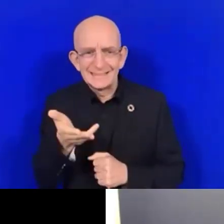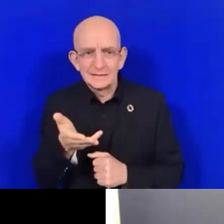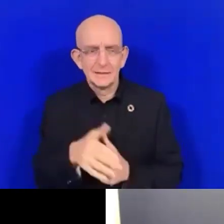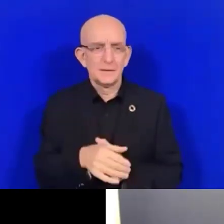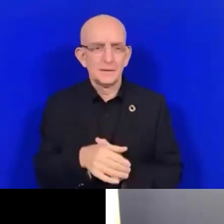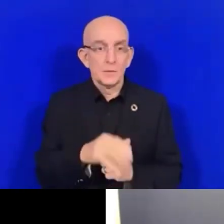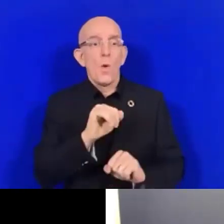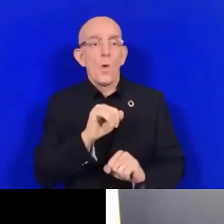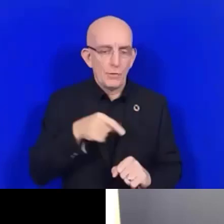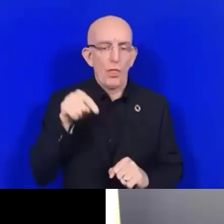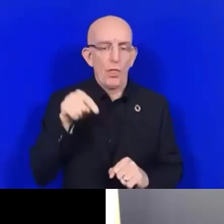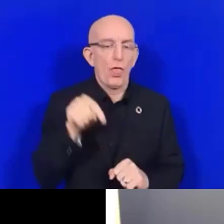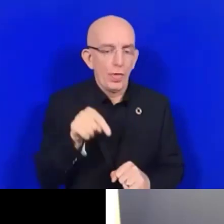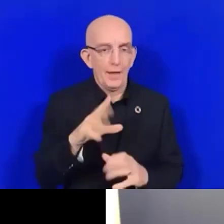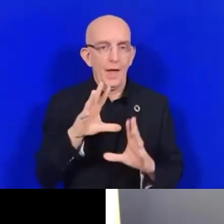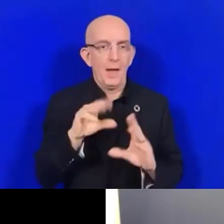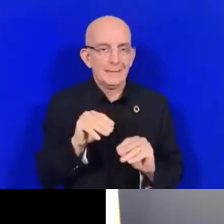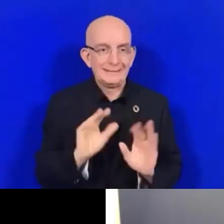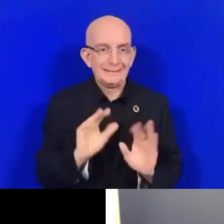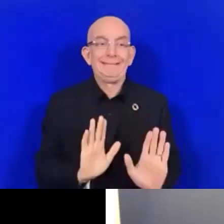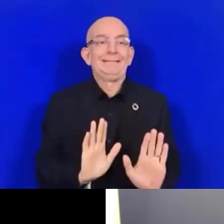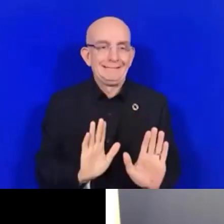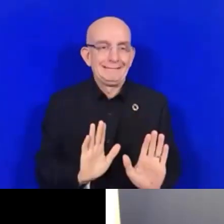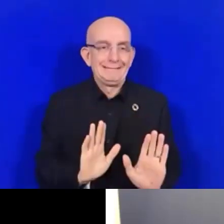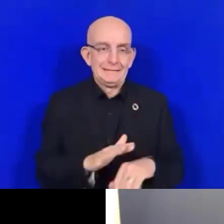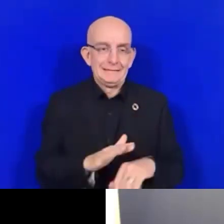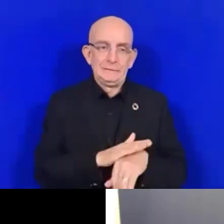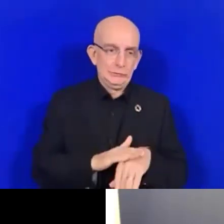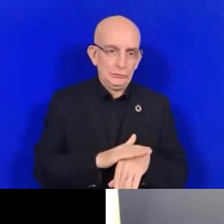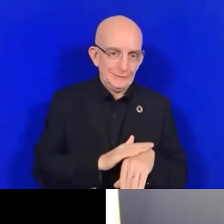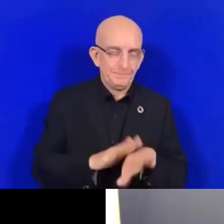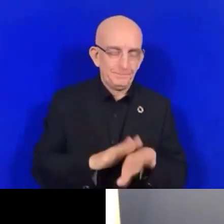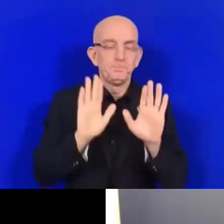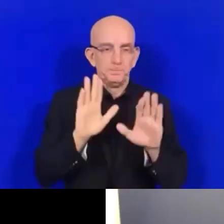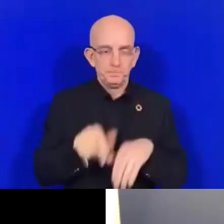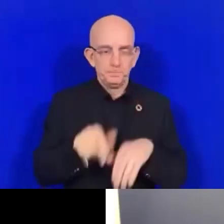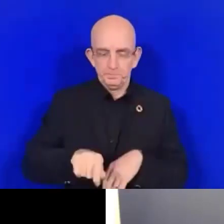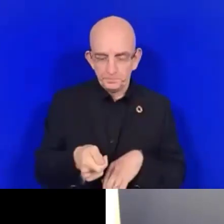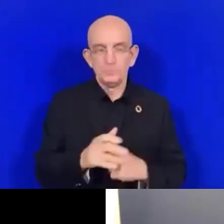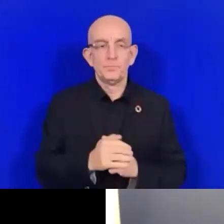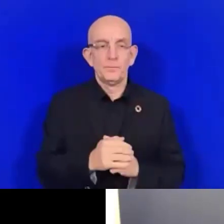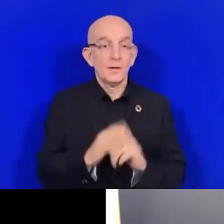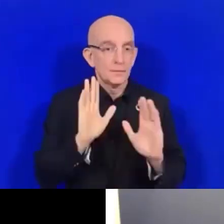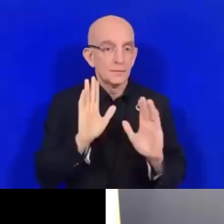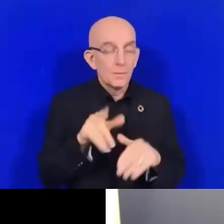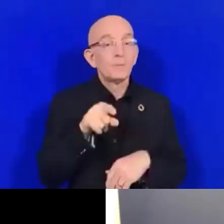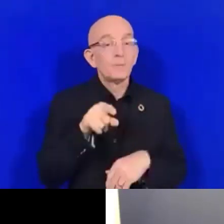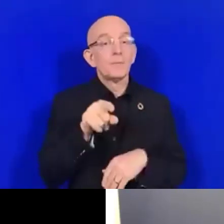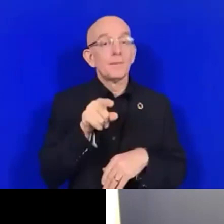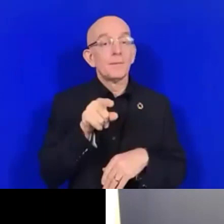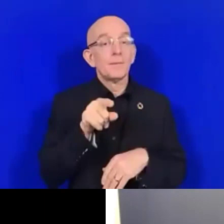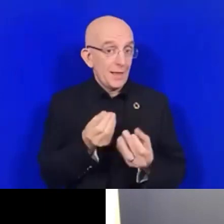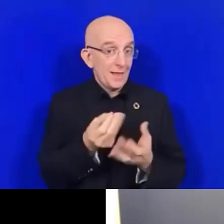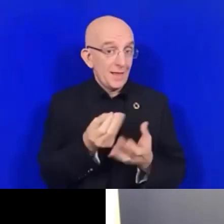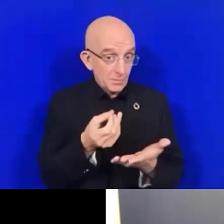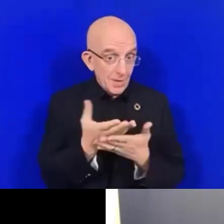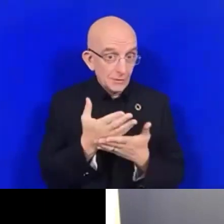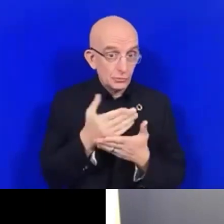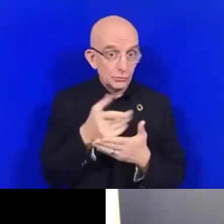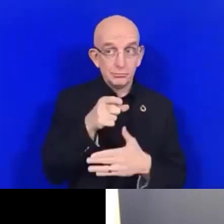Alors, je revenais sur l'accessibilité à l'information comme base de ces services. Et sur le plan physique,